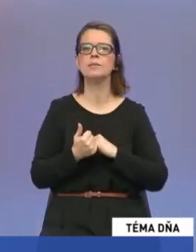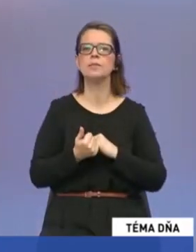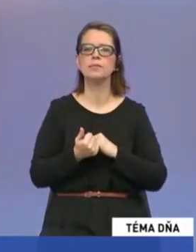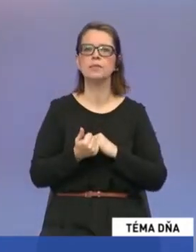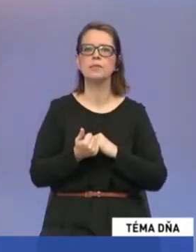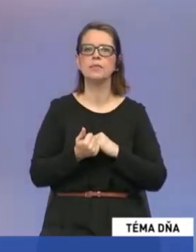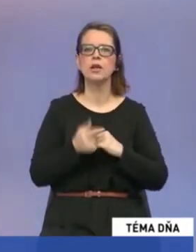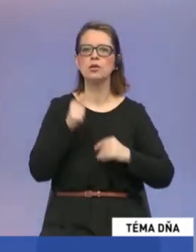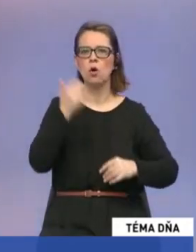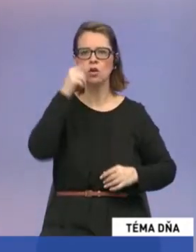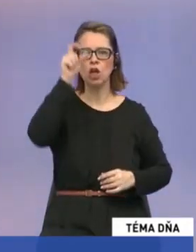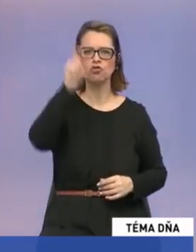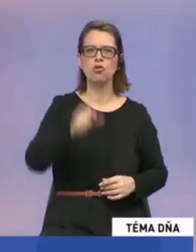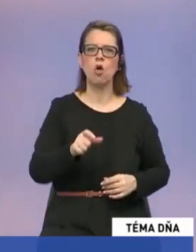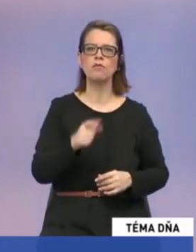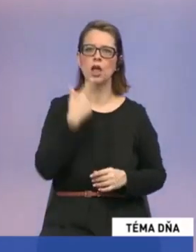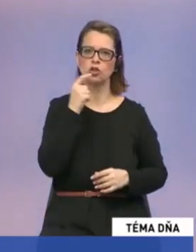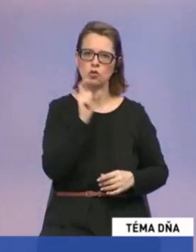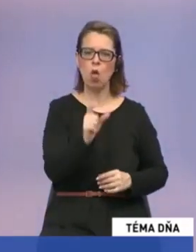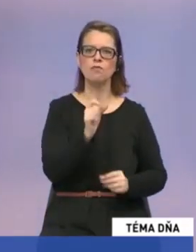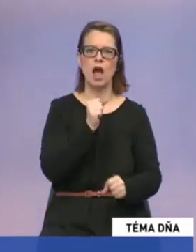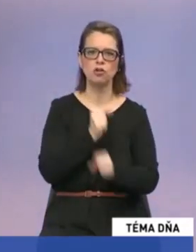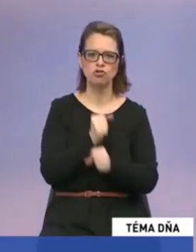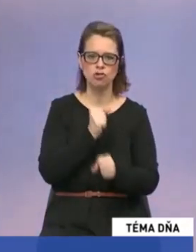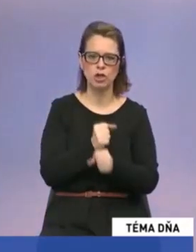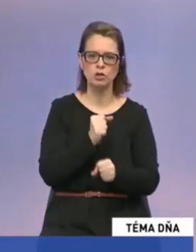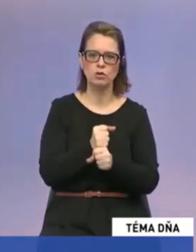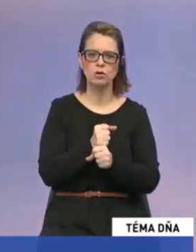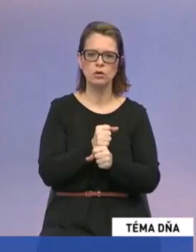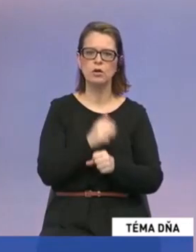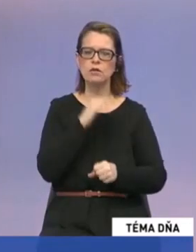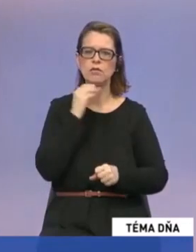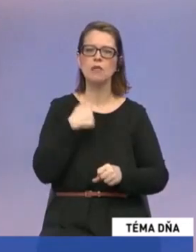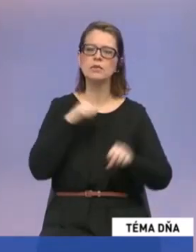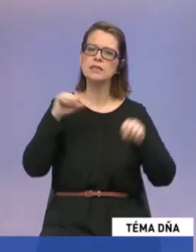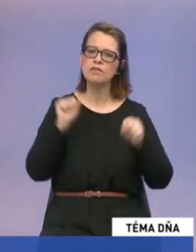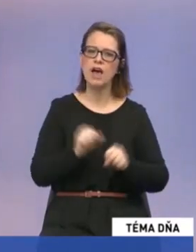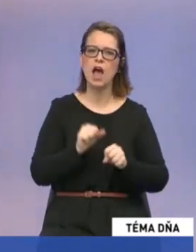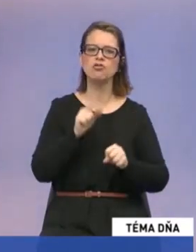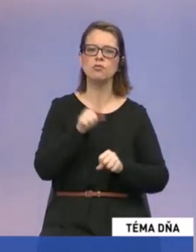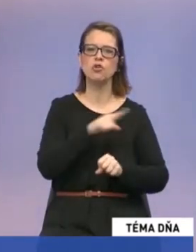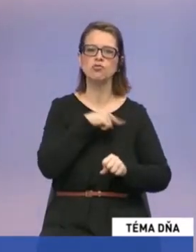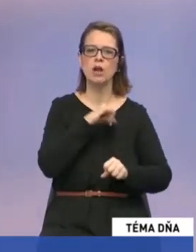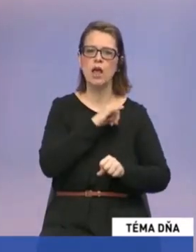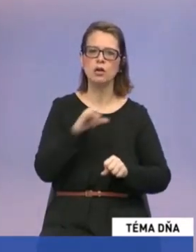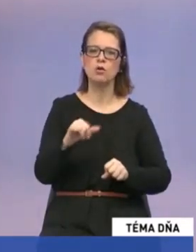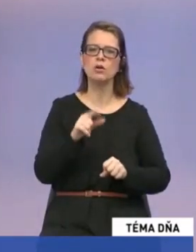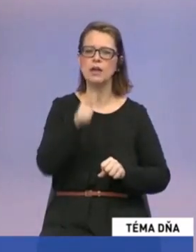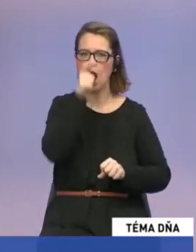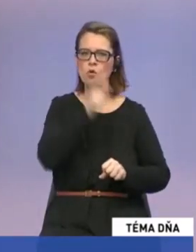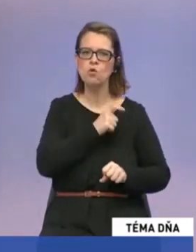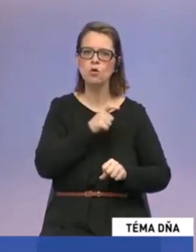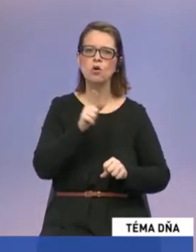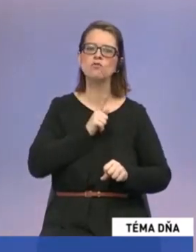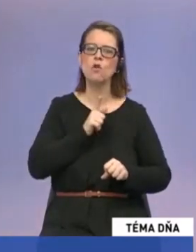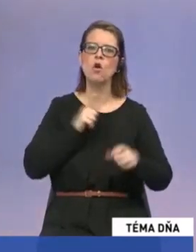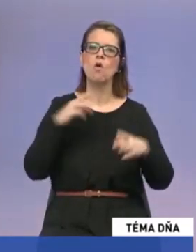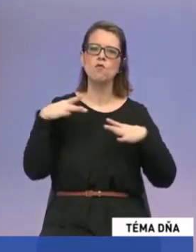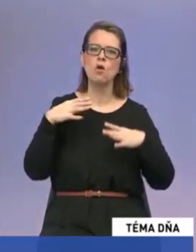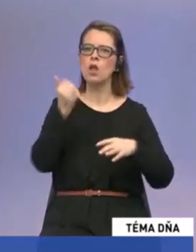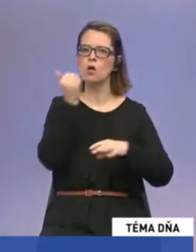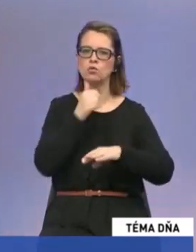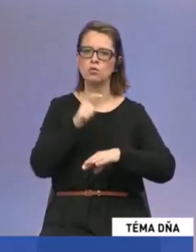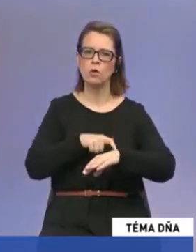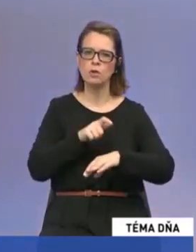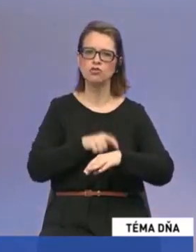je to človek slova a činu. Taktiež si nám veľmi vážim, že už roky na úkor skutočne svojho voľného a súkromného